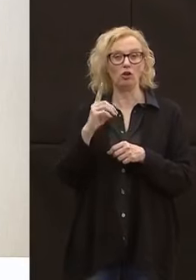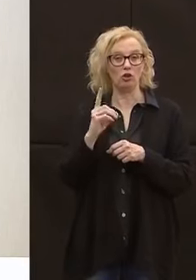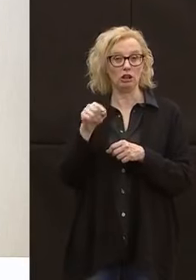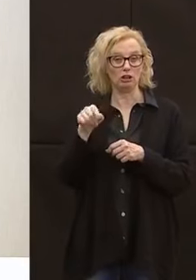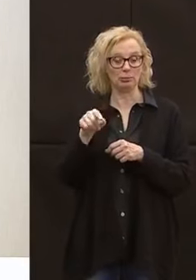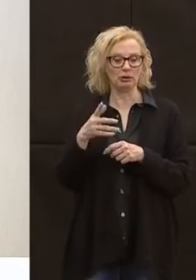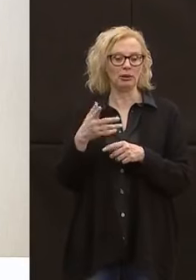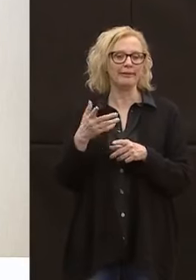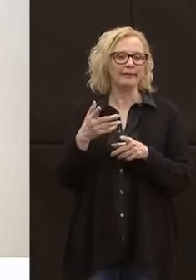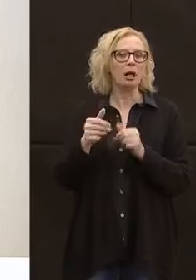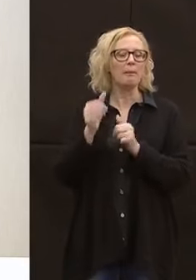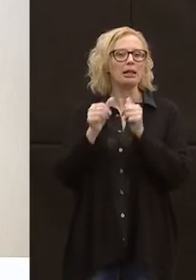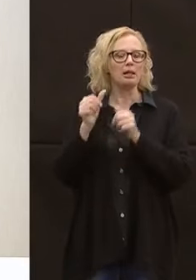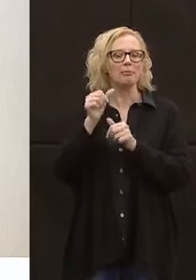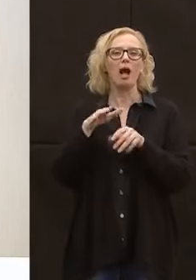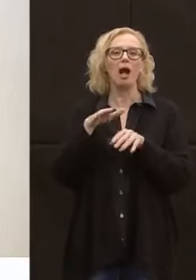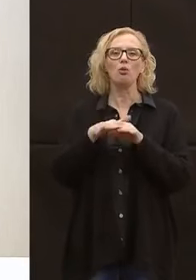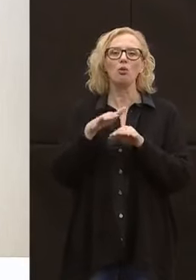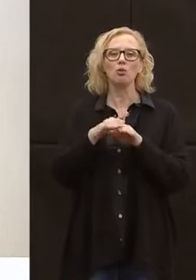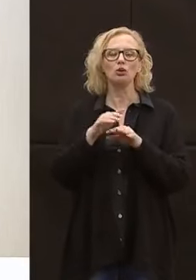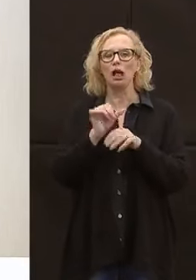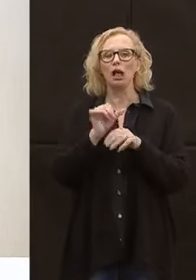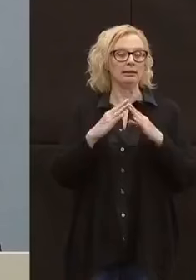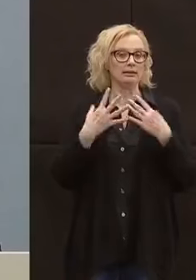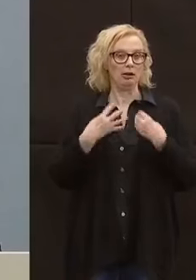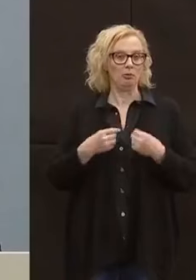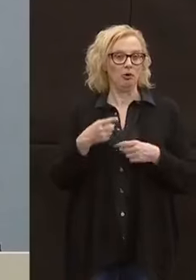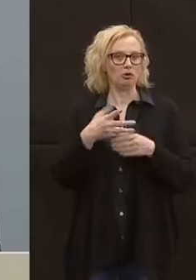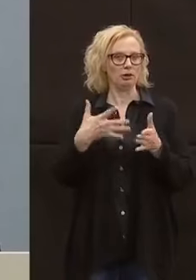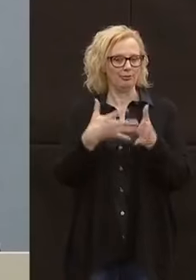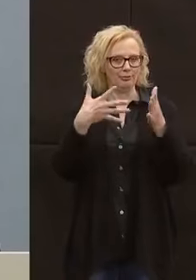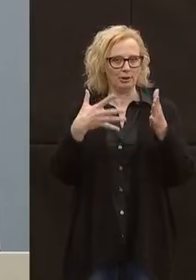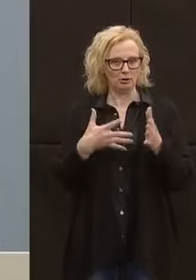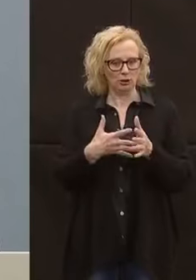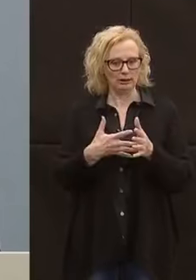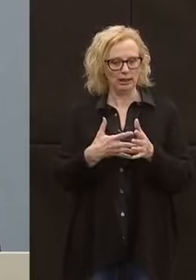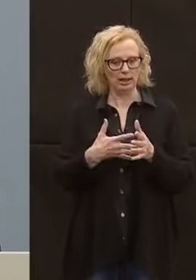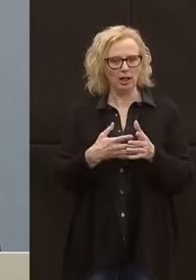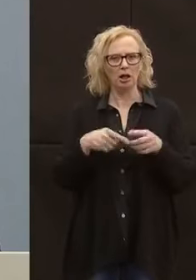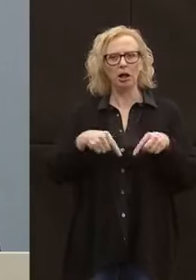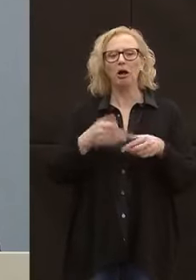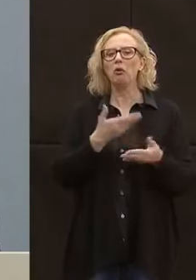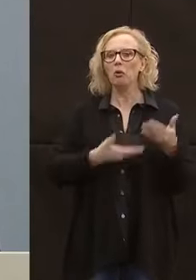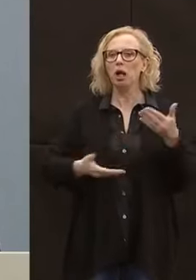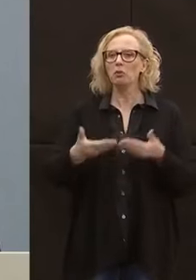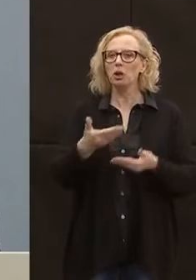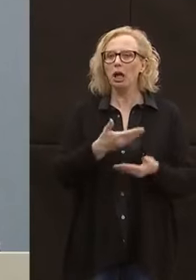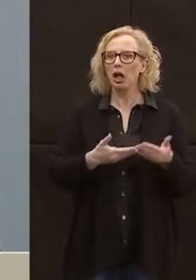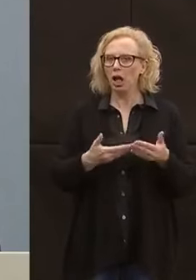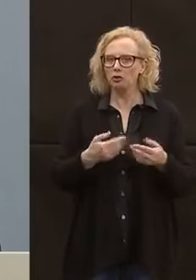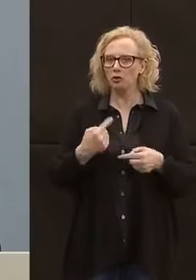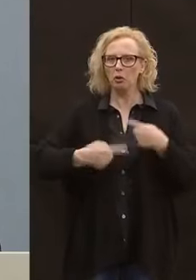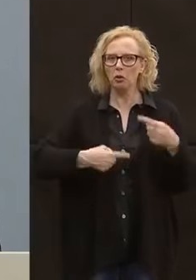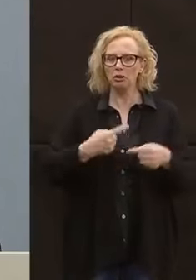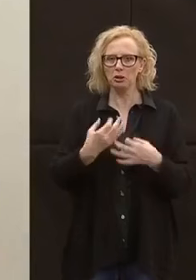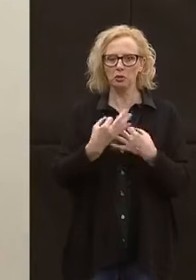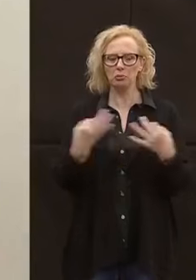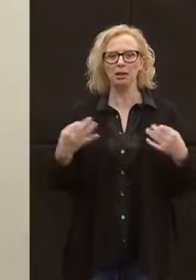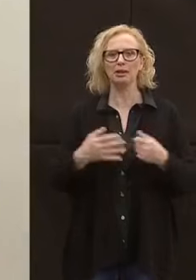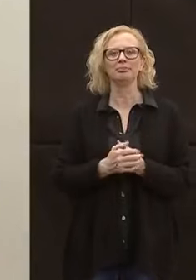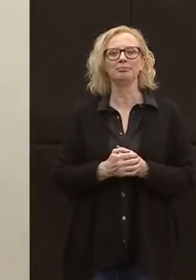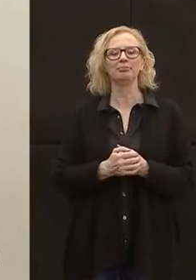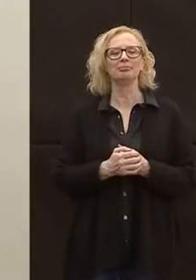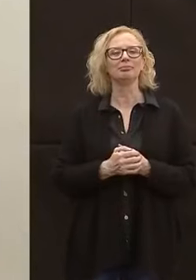precedentemente utilizzato in prevalenza per... ...difficoltà e la collaborazione oggi è corretta. Dopo questa